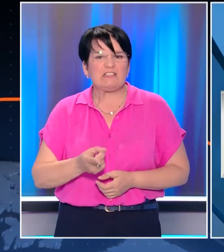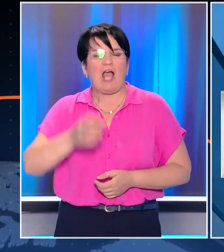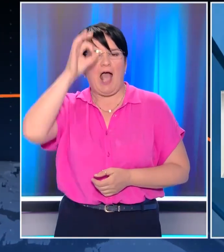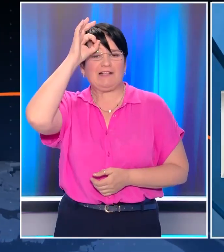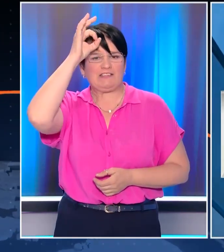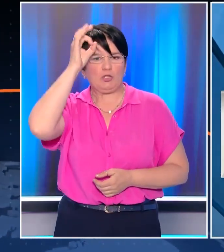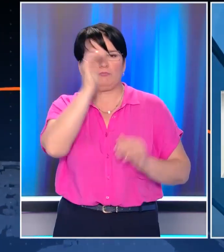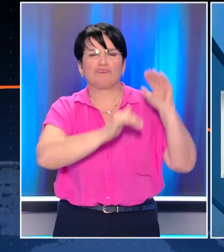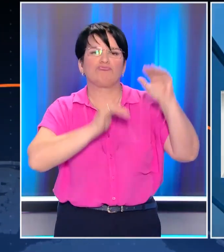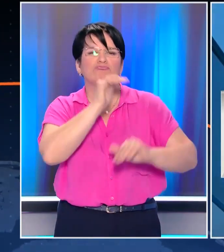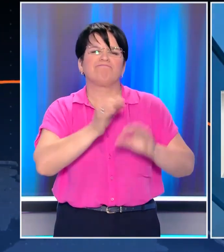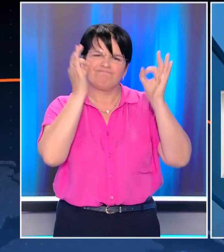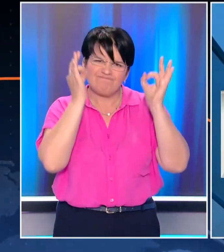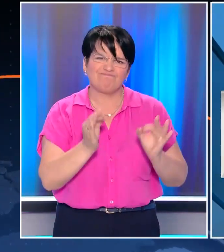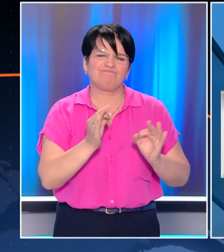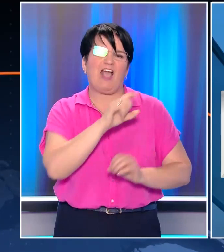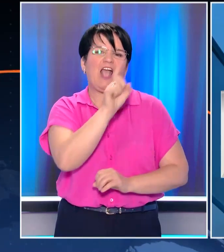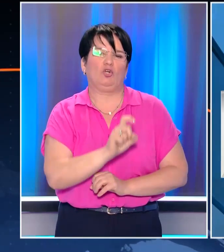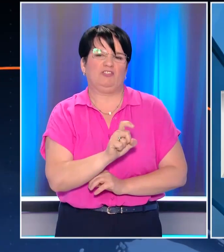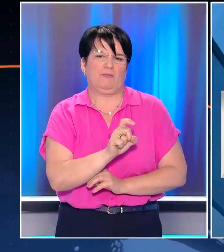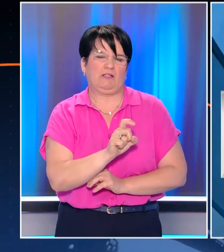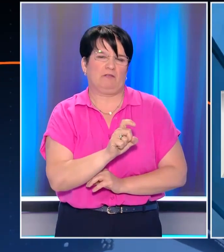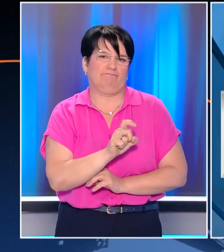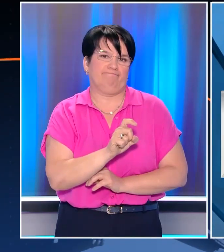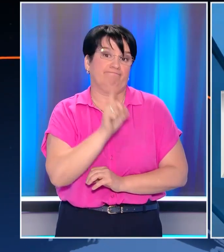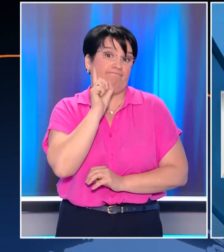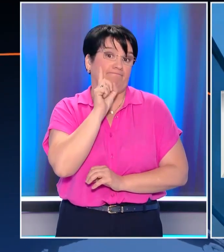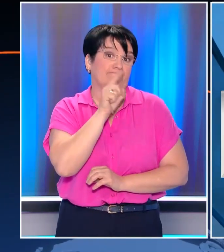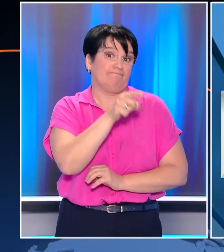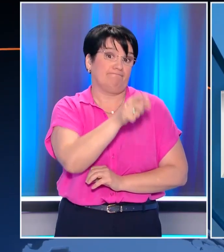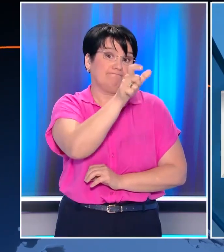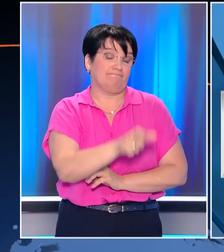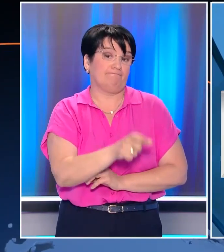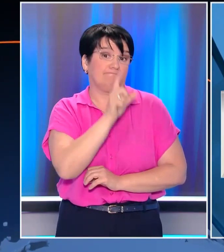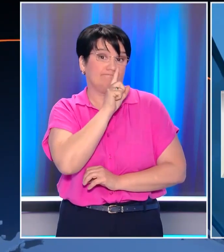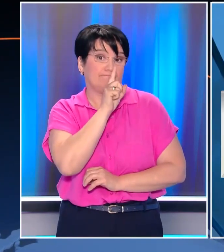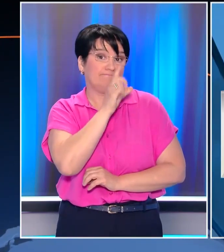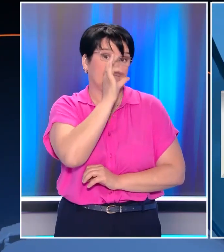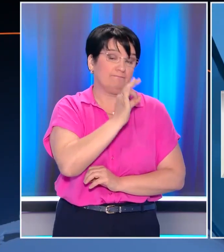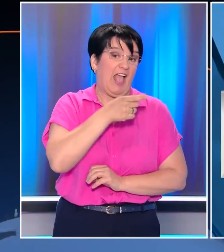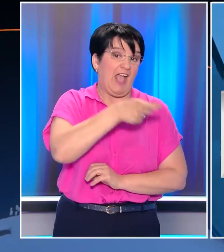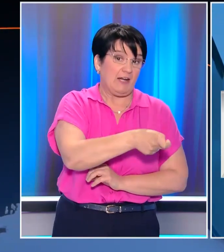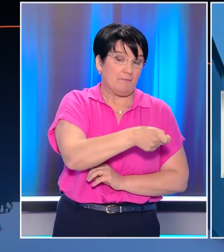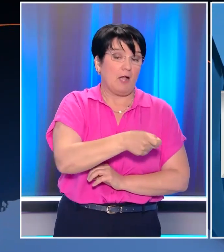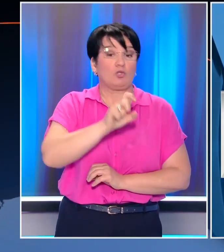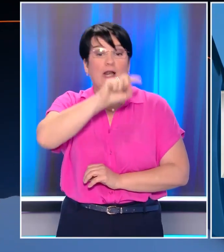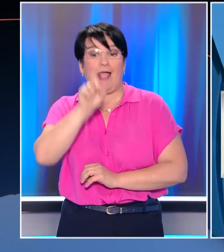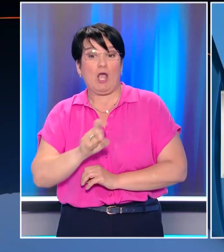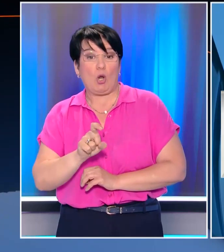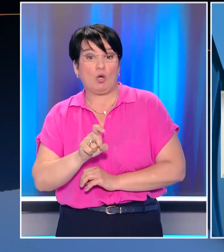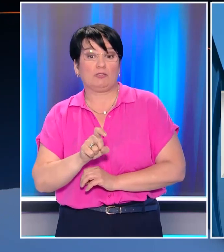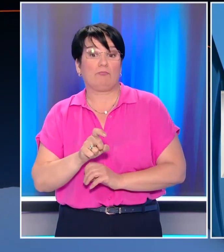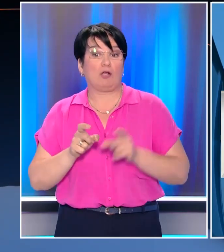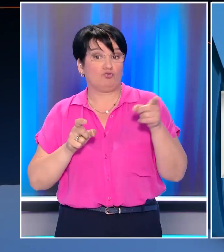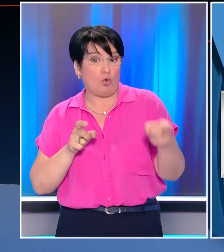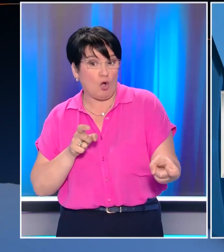αστυνομικοί θα θέσουν συγκεκριμένα ερωτήματα αν όντως λέει ότι υπάρχει έγκλημα και το πρώτο ερώτημα είναι εδώ